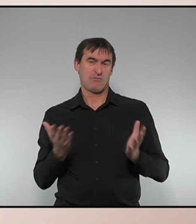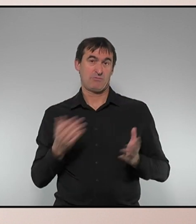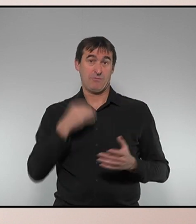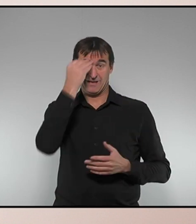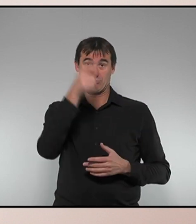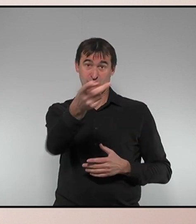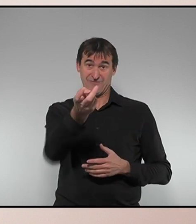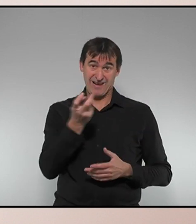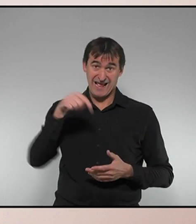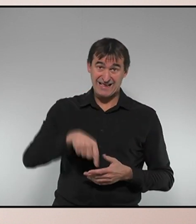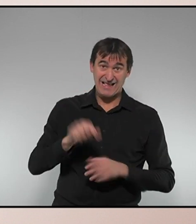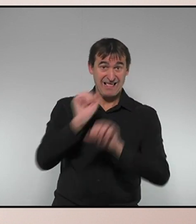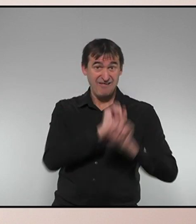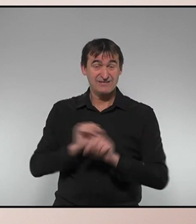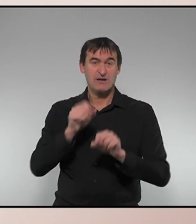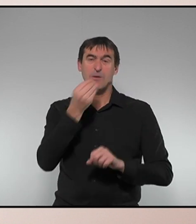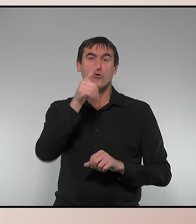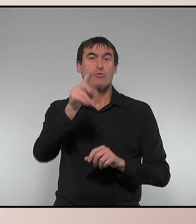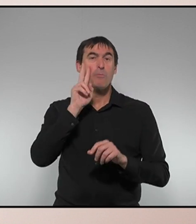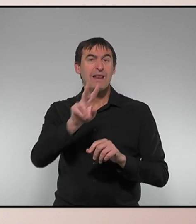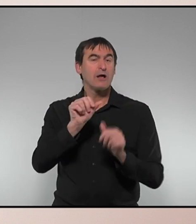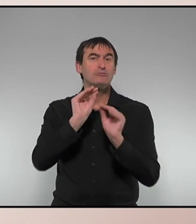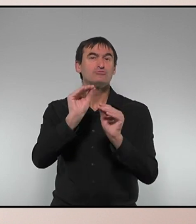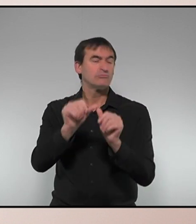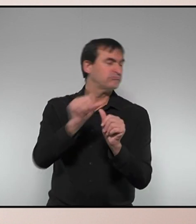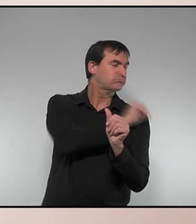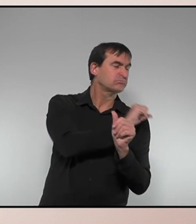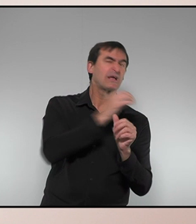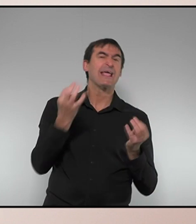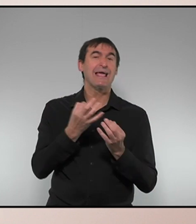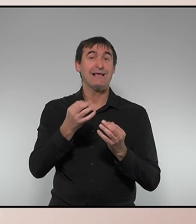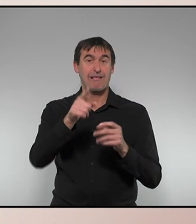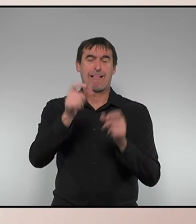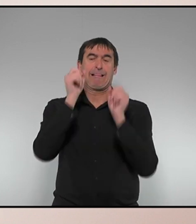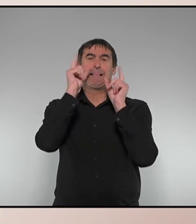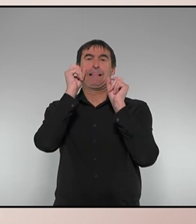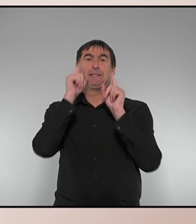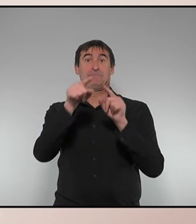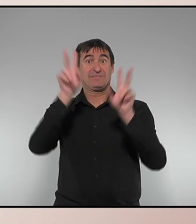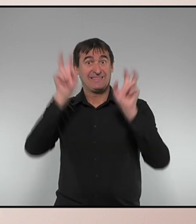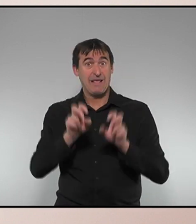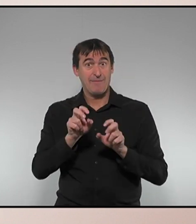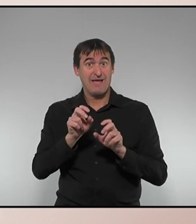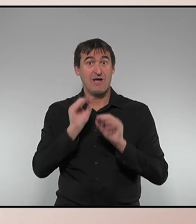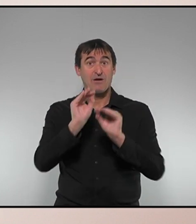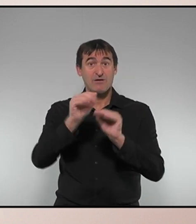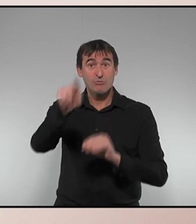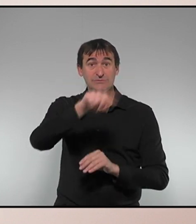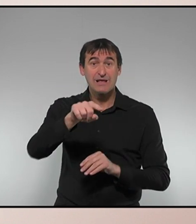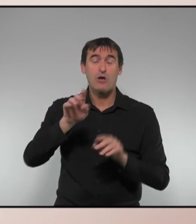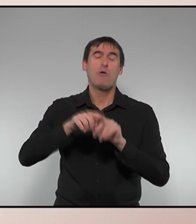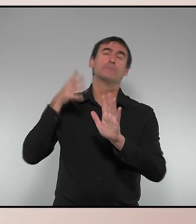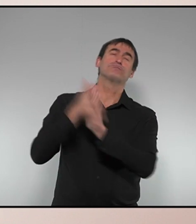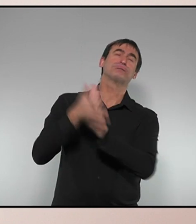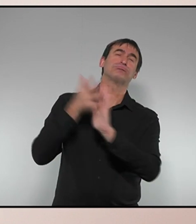defensar, revisis quina és la seva fulla de serveis i se n'adonarà que en aquest aspecte vostès no tenen res per donar lliçons.